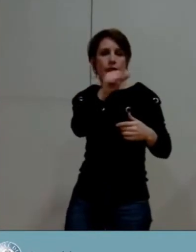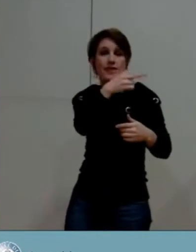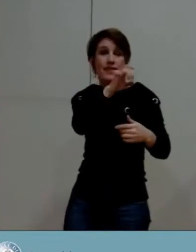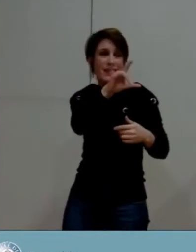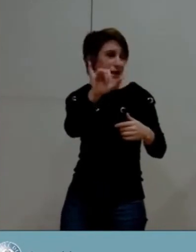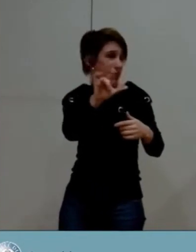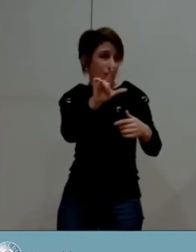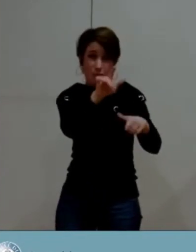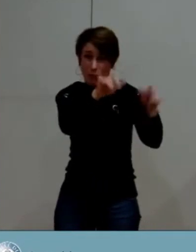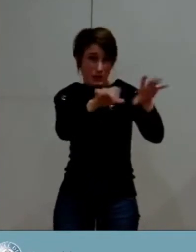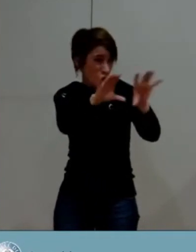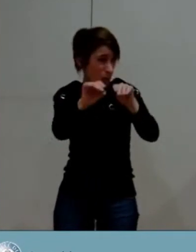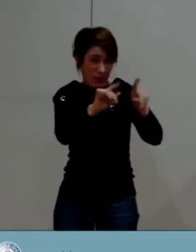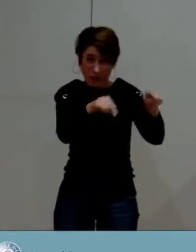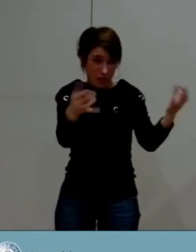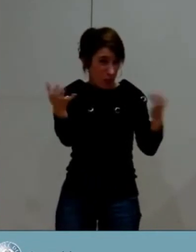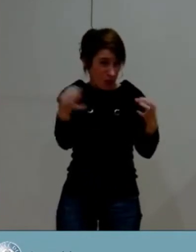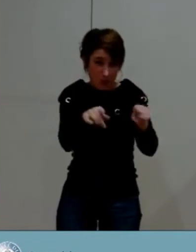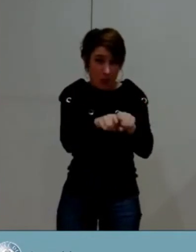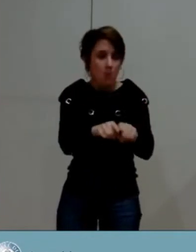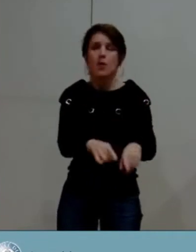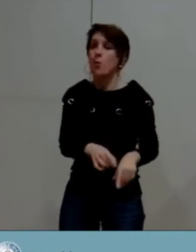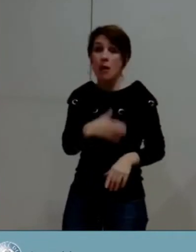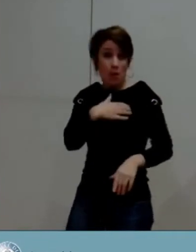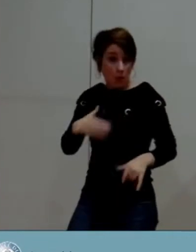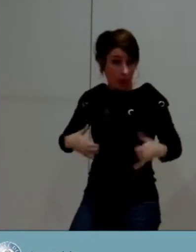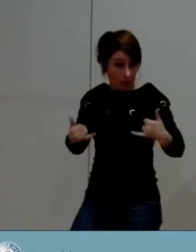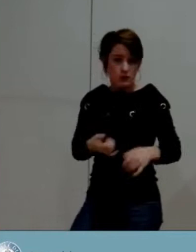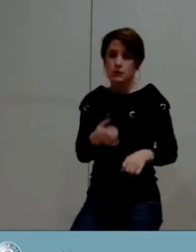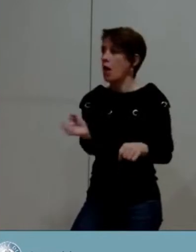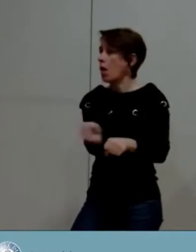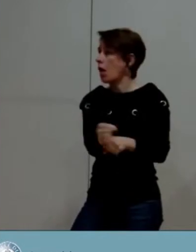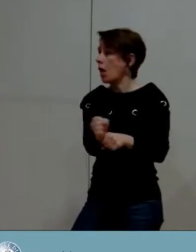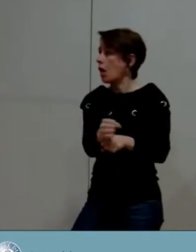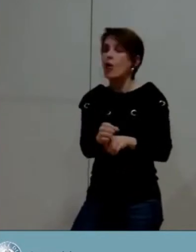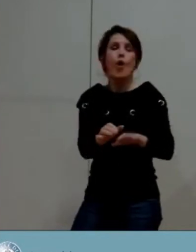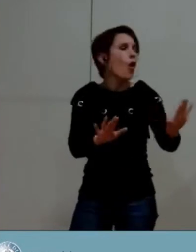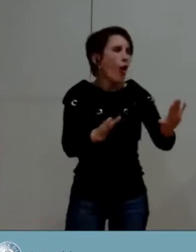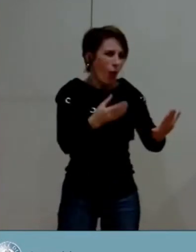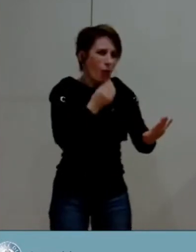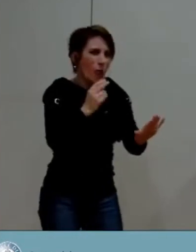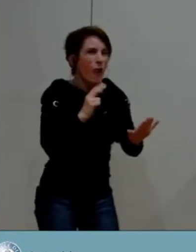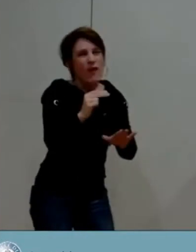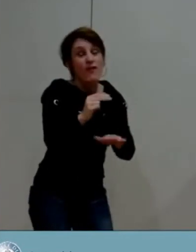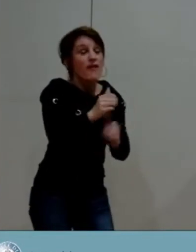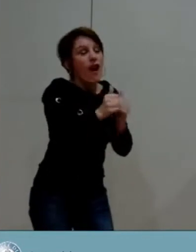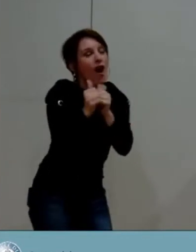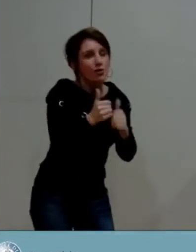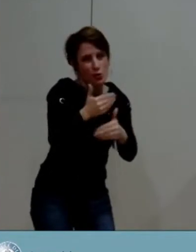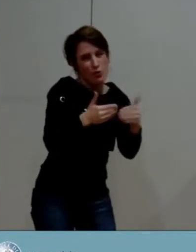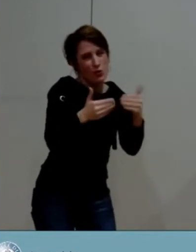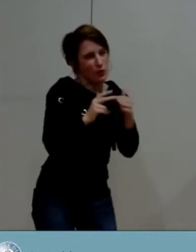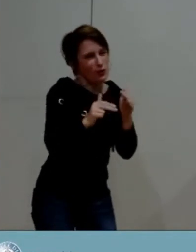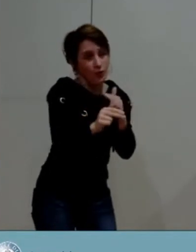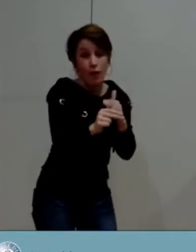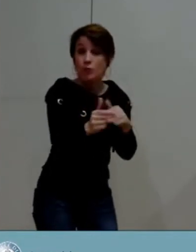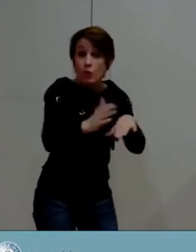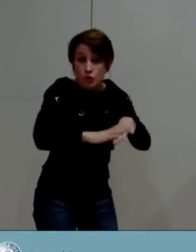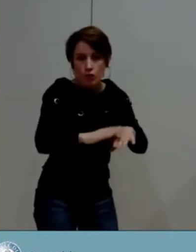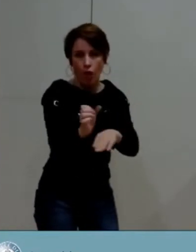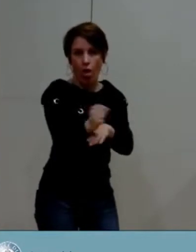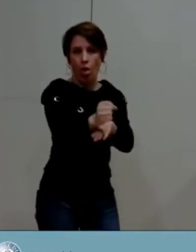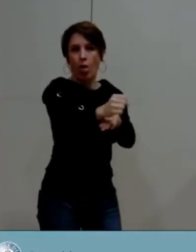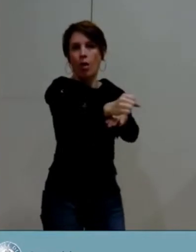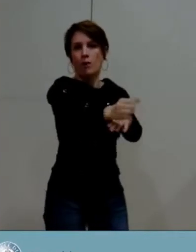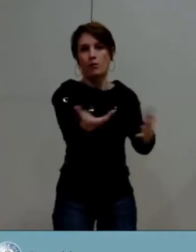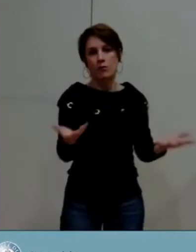imposées sous l'alibi de la co-construction. Ce n'est sans doute pas un hasard si le taux d'absentéisme de